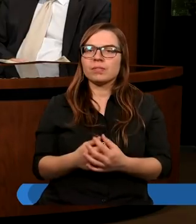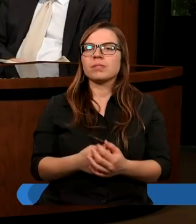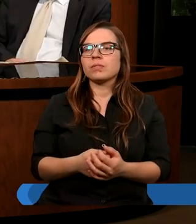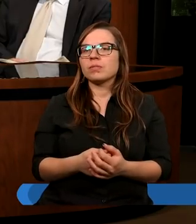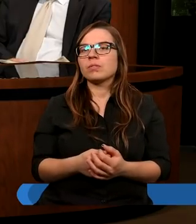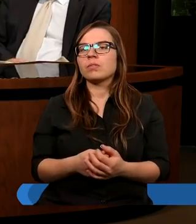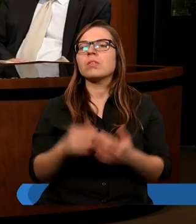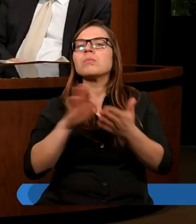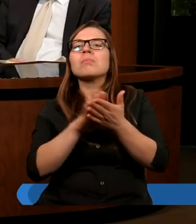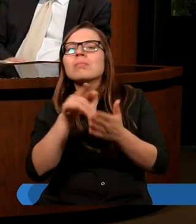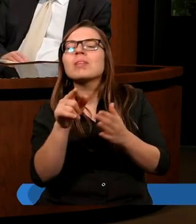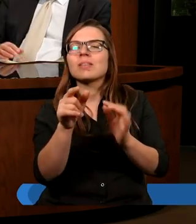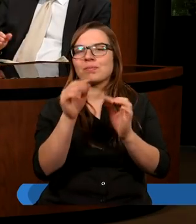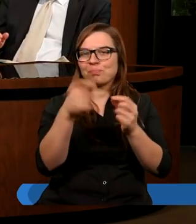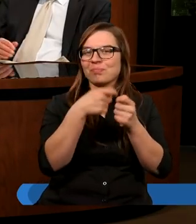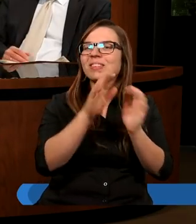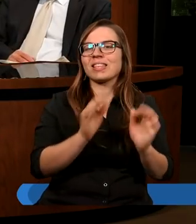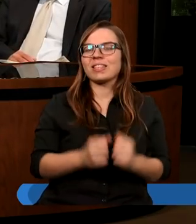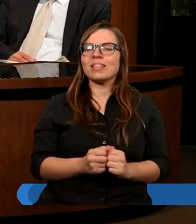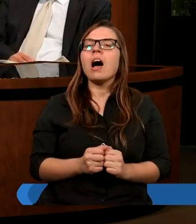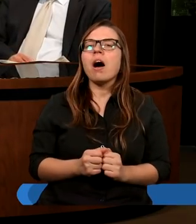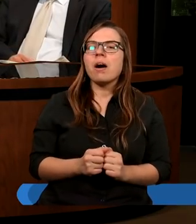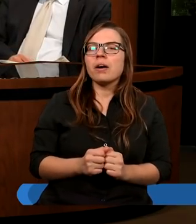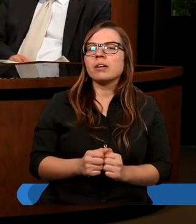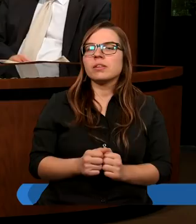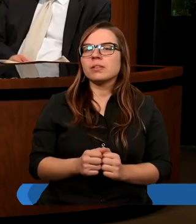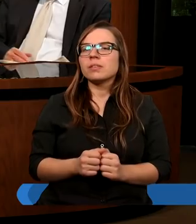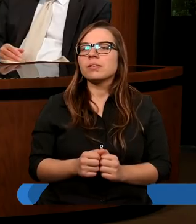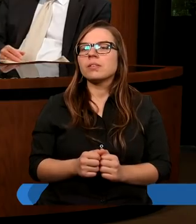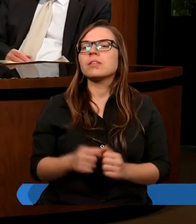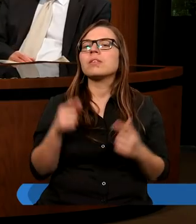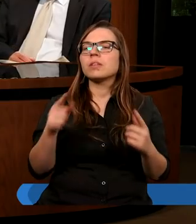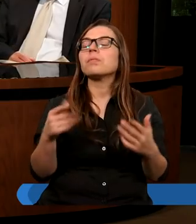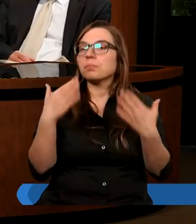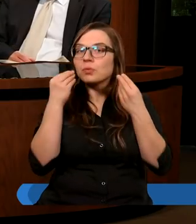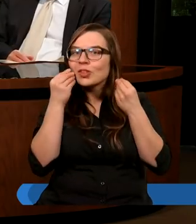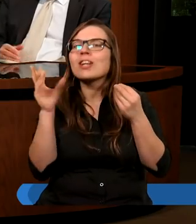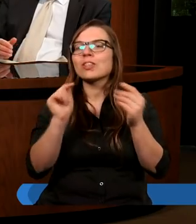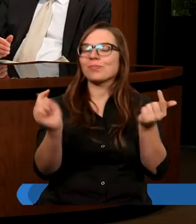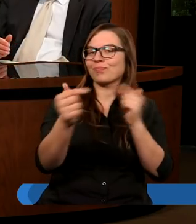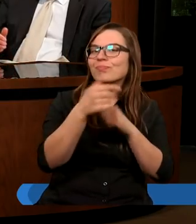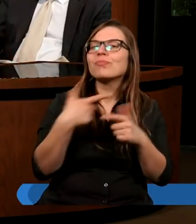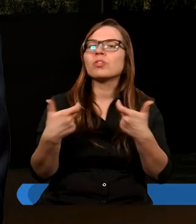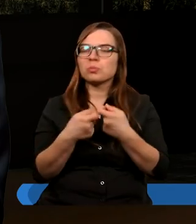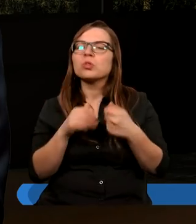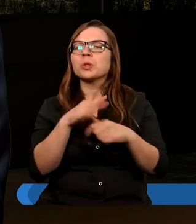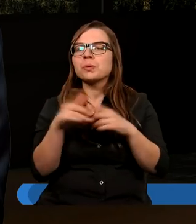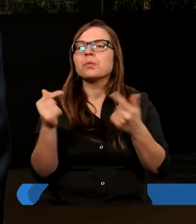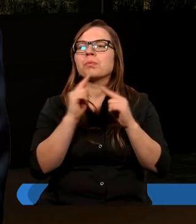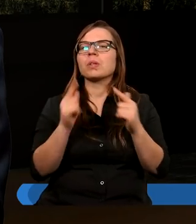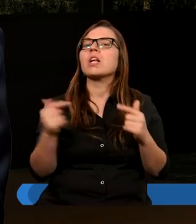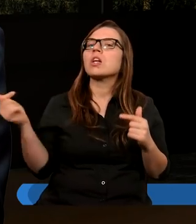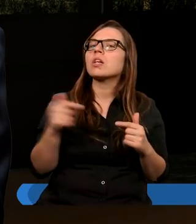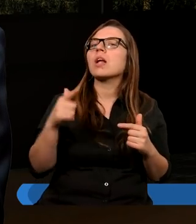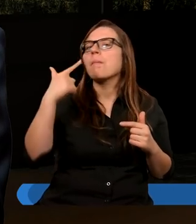Przepraszam za takie cofnięcie. Tak, to jest bardzo dziękuję. To bardzo, bardzo, myślę, dobra myśl. trzeba